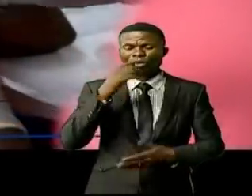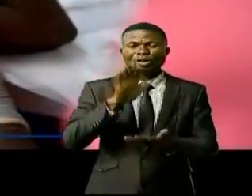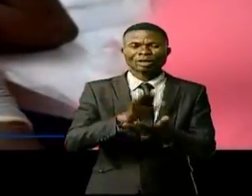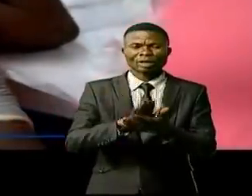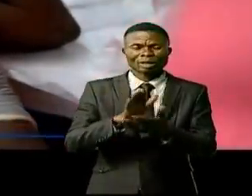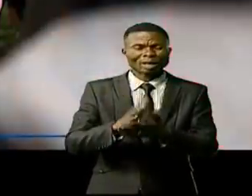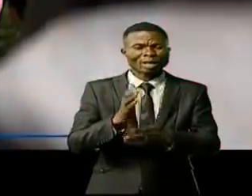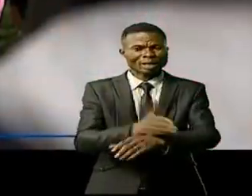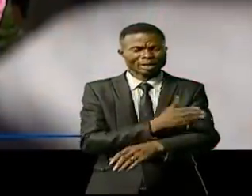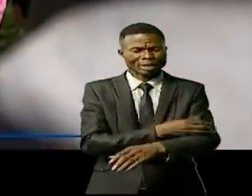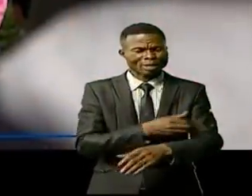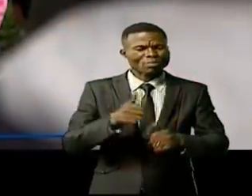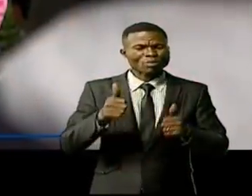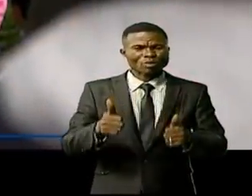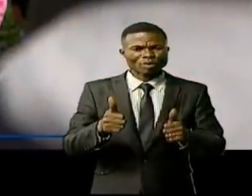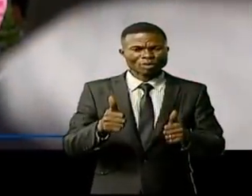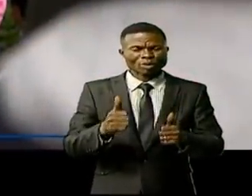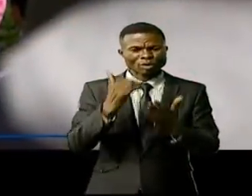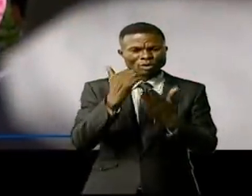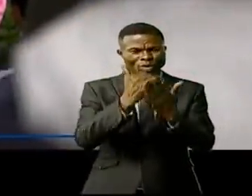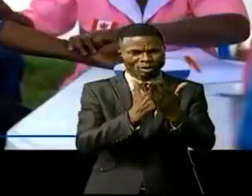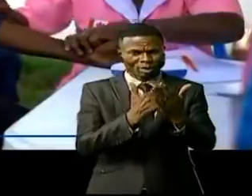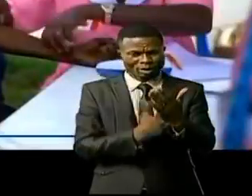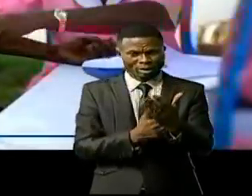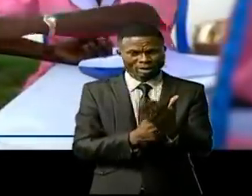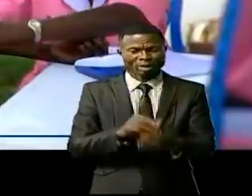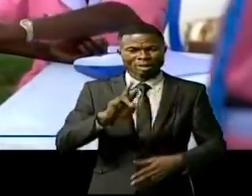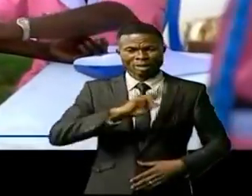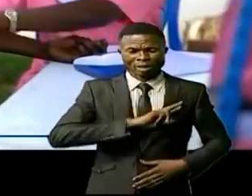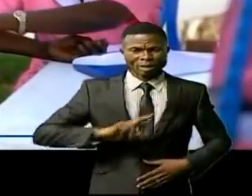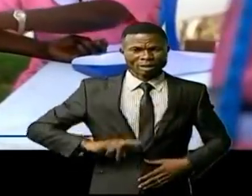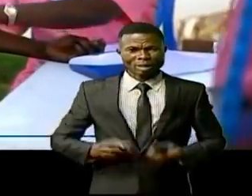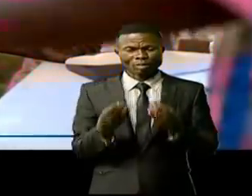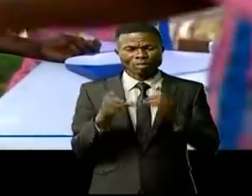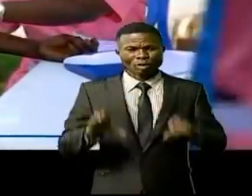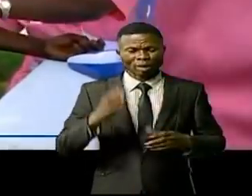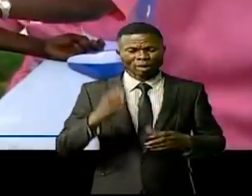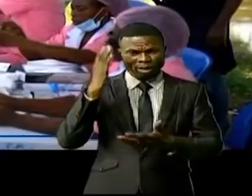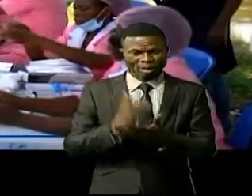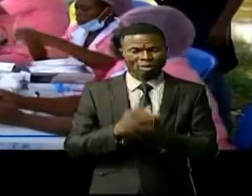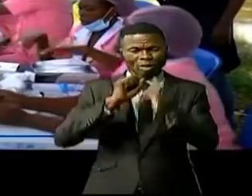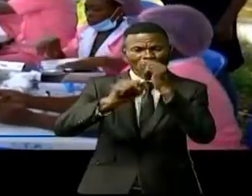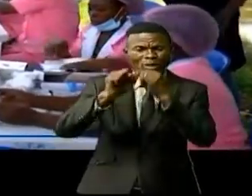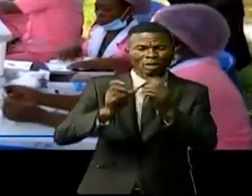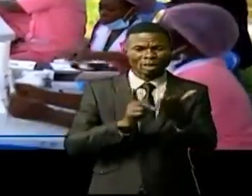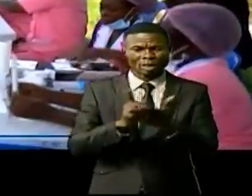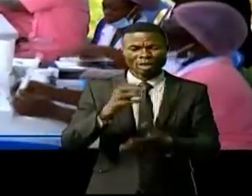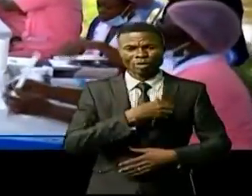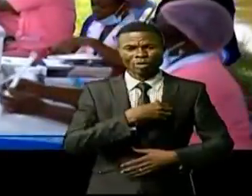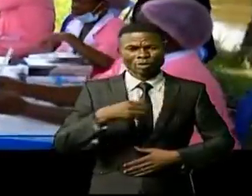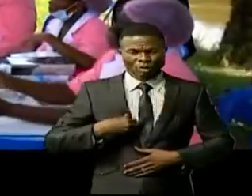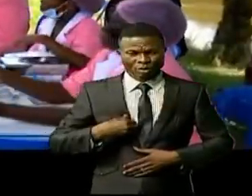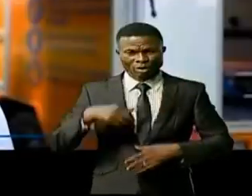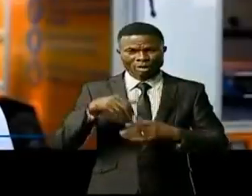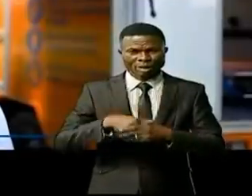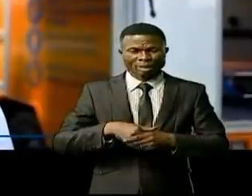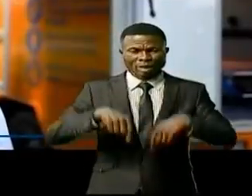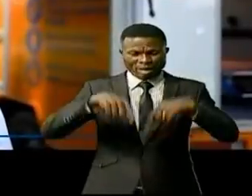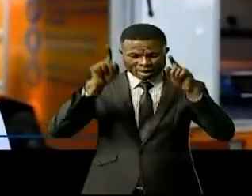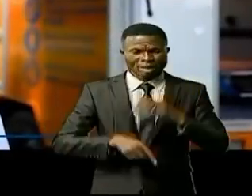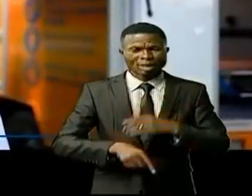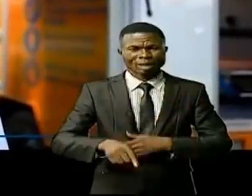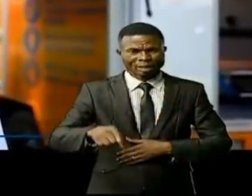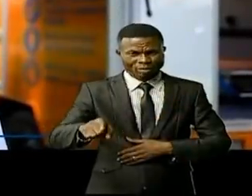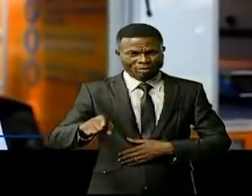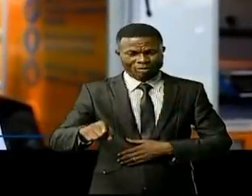des avancées significatives enregistrées par la RDC dans la lutte pour la promotion de droits des femmes au cours de ces dernières années.